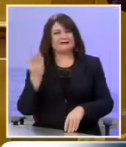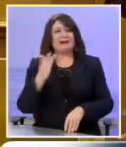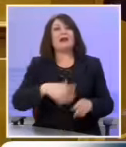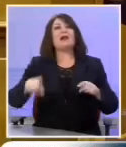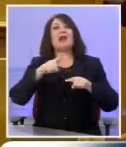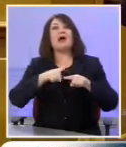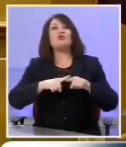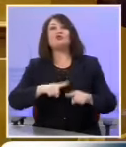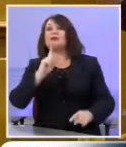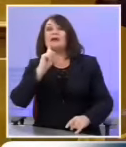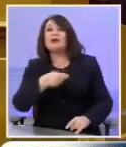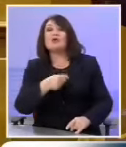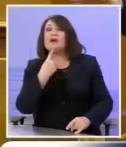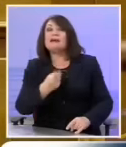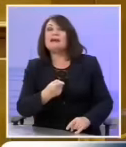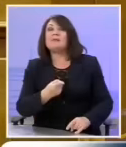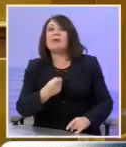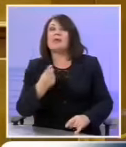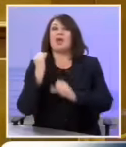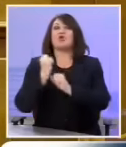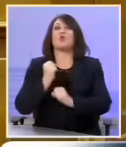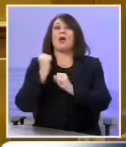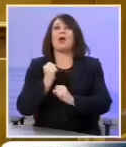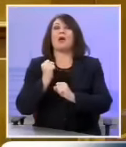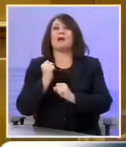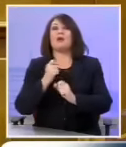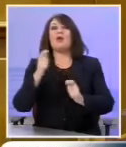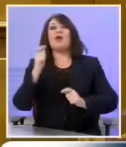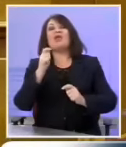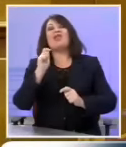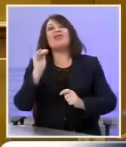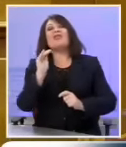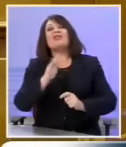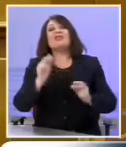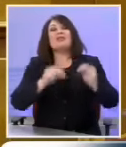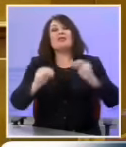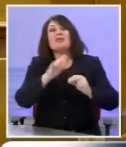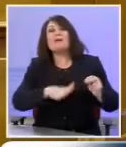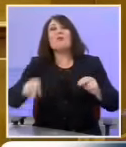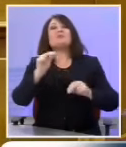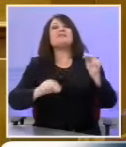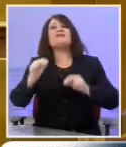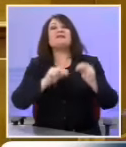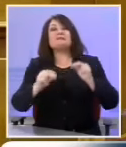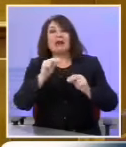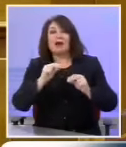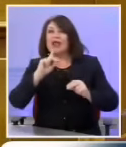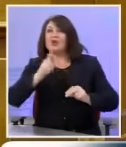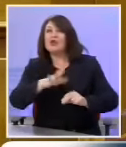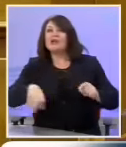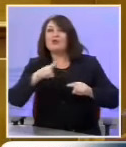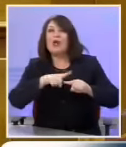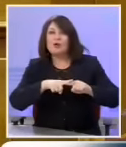ελληνικός λαός και στις εκλογές του Ιανουαρίου και στο δημοψήφισμα του Ιουλίου ο κύριος Τσίπρας και η κυβέρνησή του